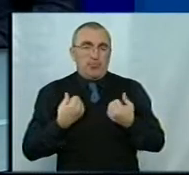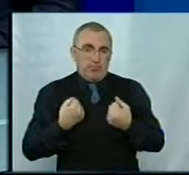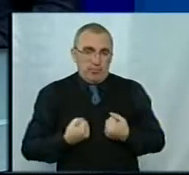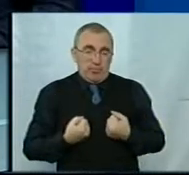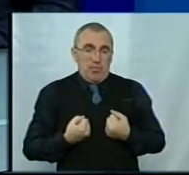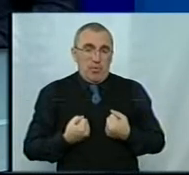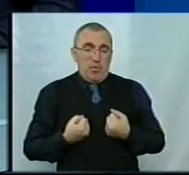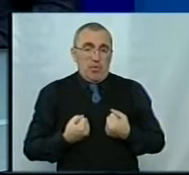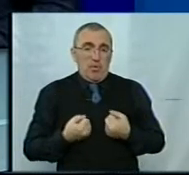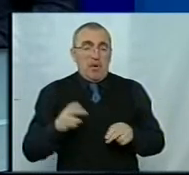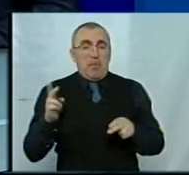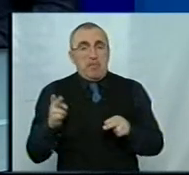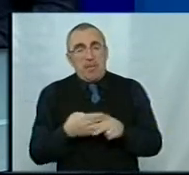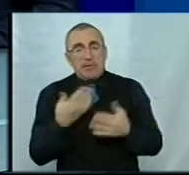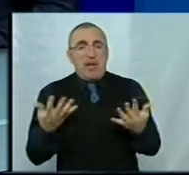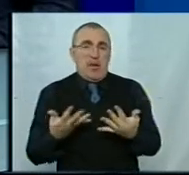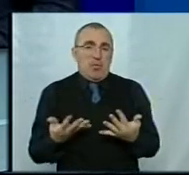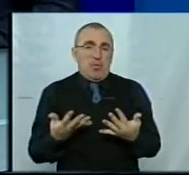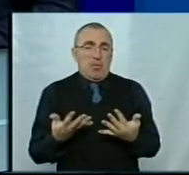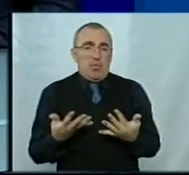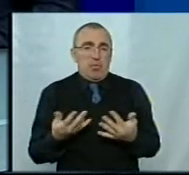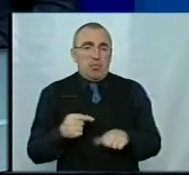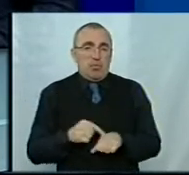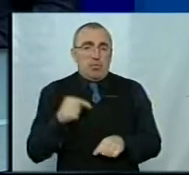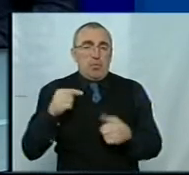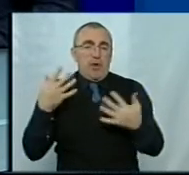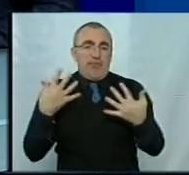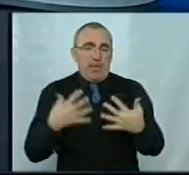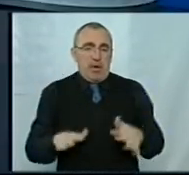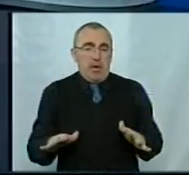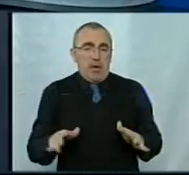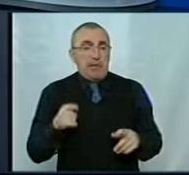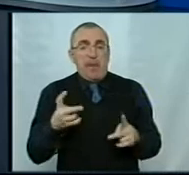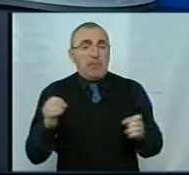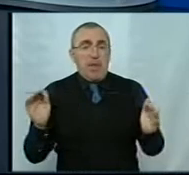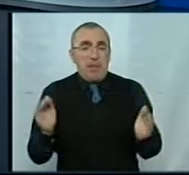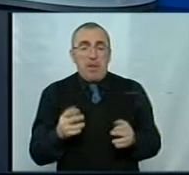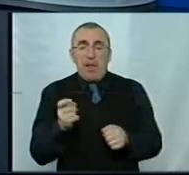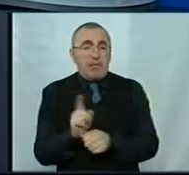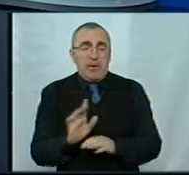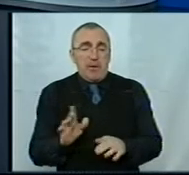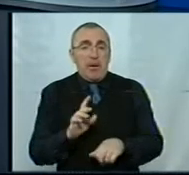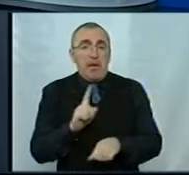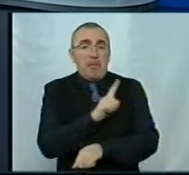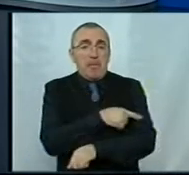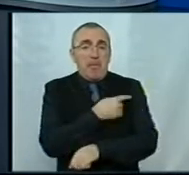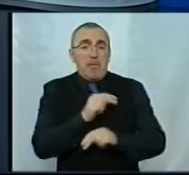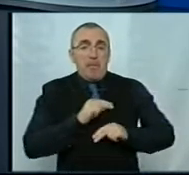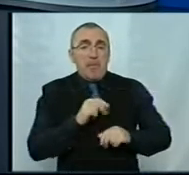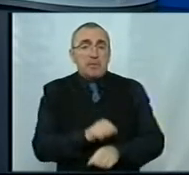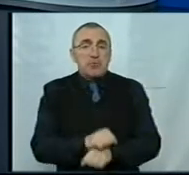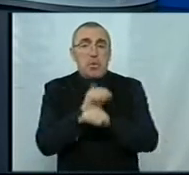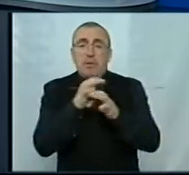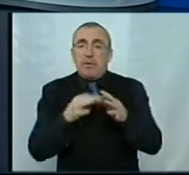грубо кажучи, без якихось дуже суттєвих втрат. Тим не менше, це ненормально. Медичним працівникам страйкувати не